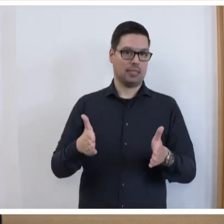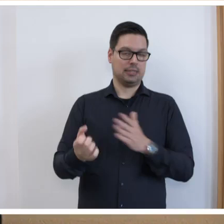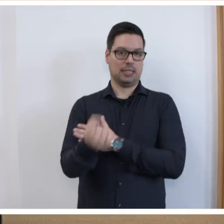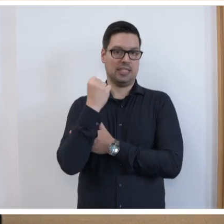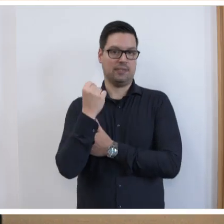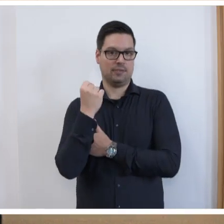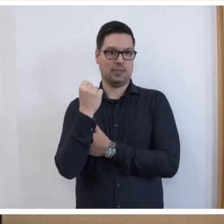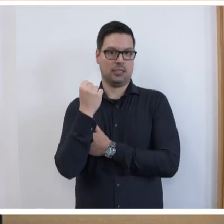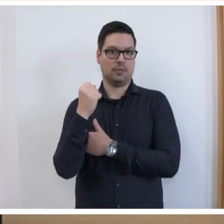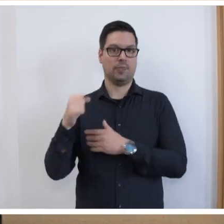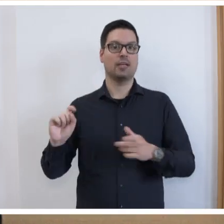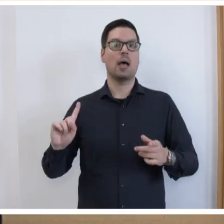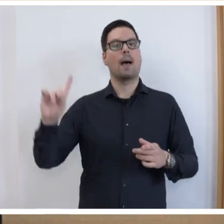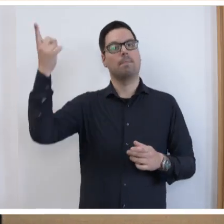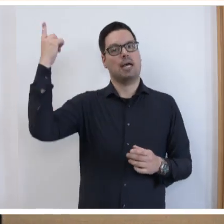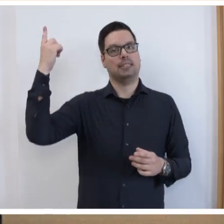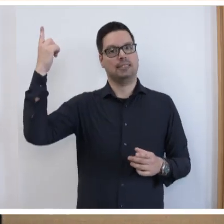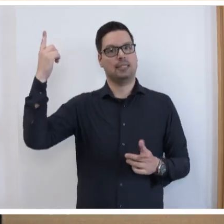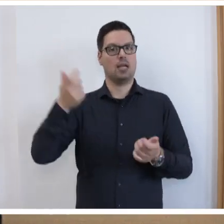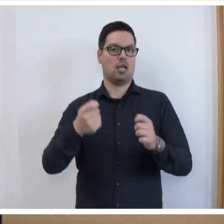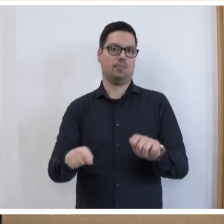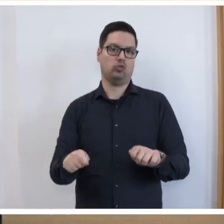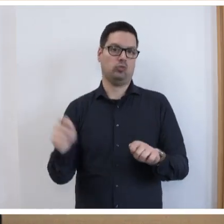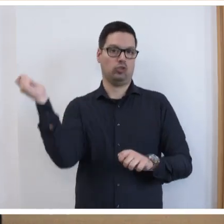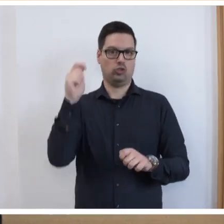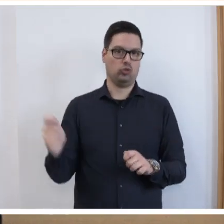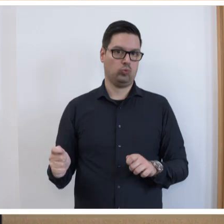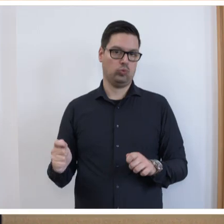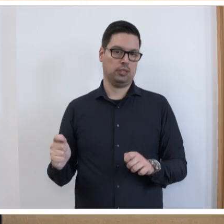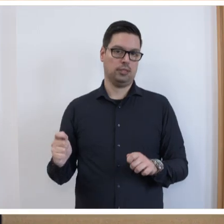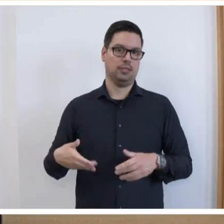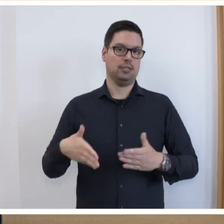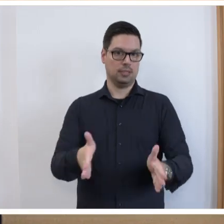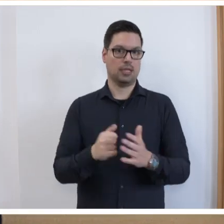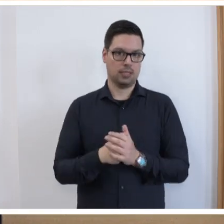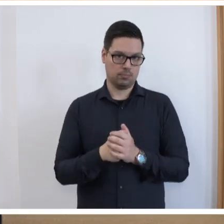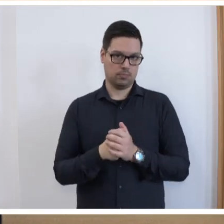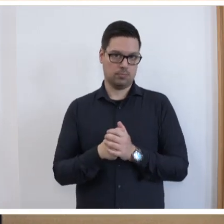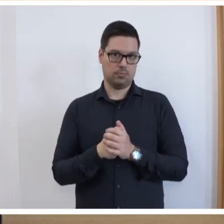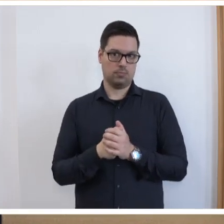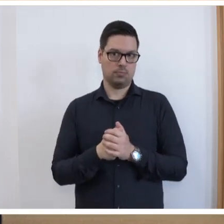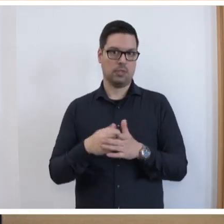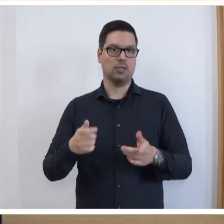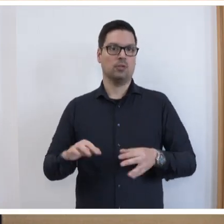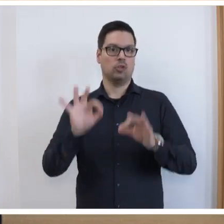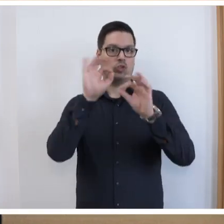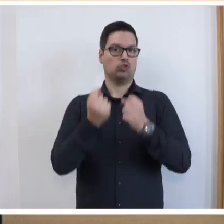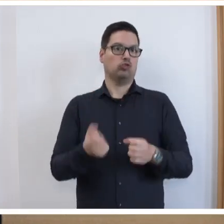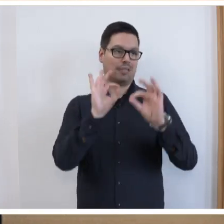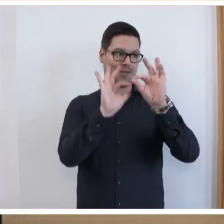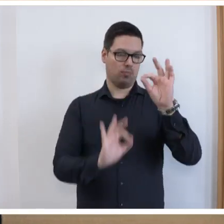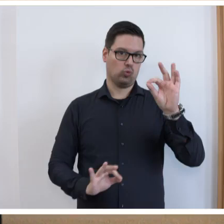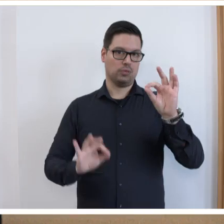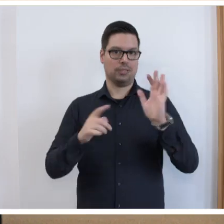Absolventinnen mit einem Masterabschluss bestimmter Studiengänge, die besondere sonderpädagogische Schwerpunkte auch entsprechend